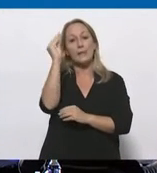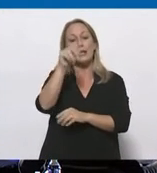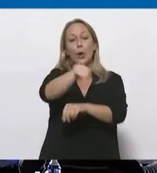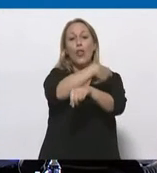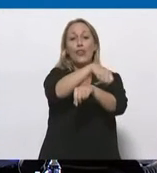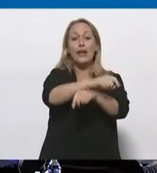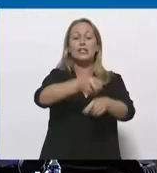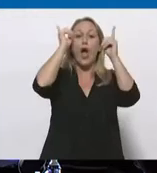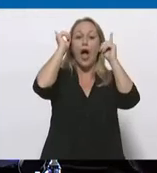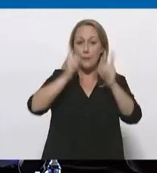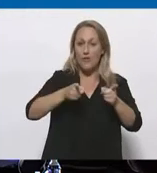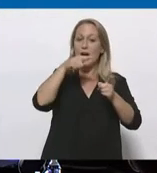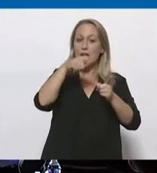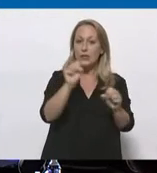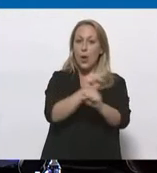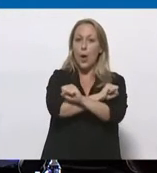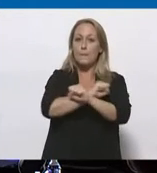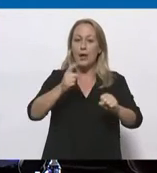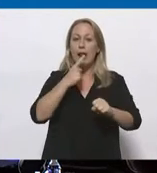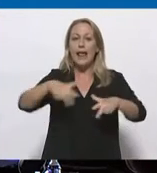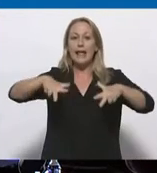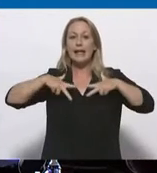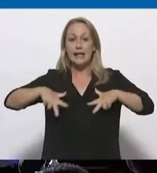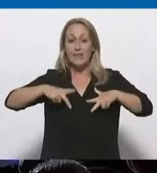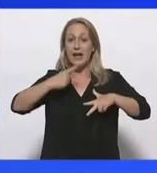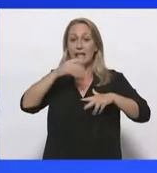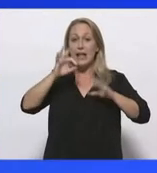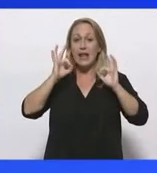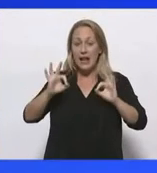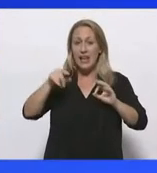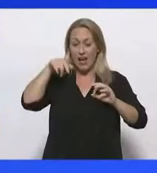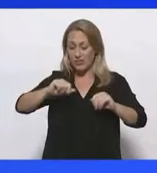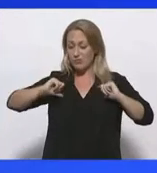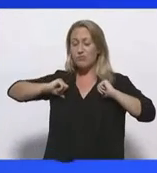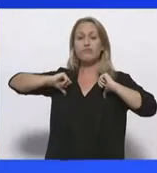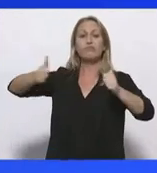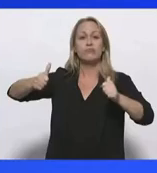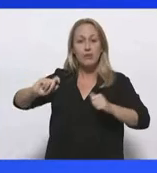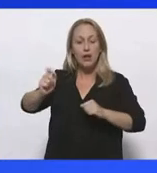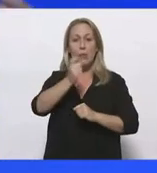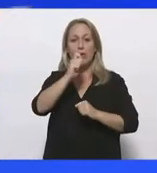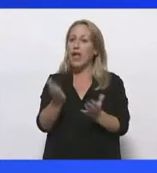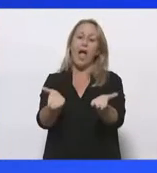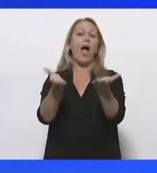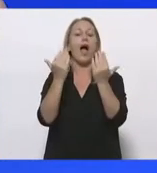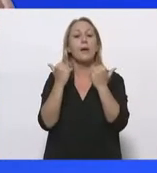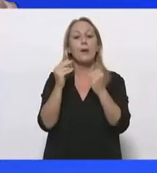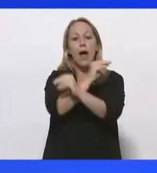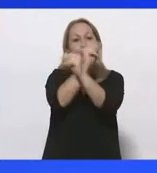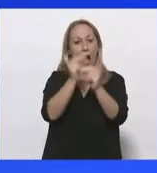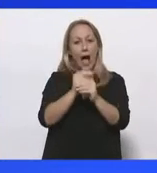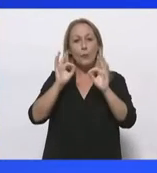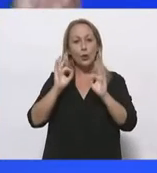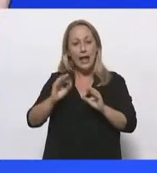η οποία λέει στην κυβέρνηση της Γερμανίας ότι δεν είστε αρκετά τολμηροί στις πολιτικές σας, άρα υπονομεύετε το